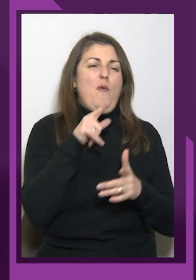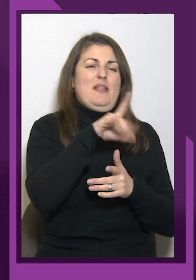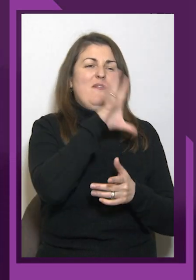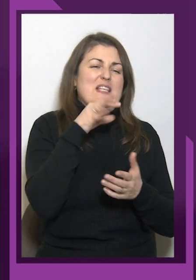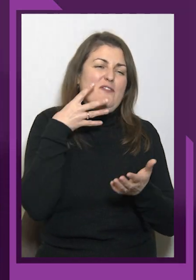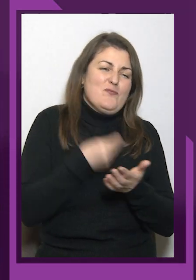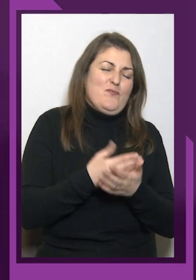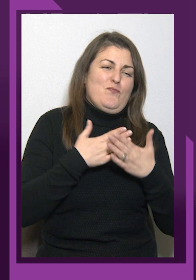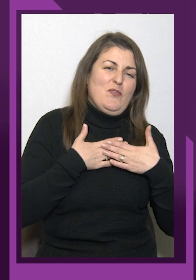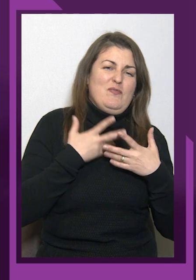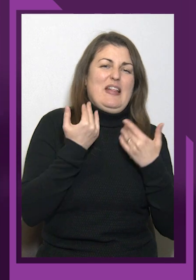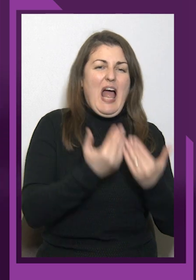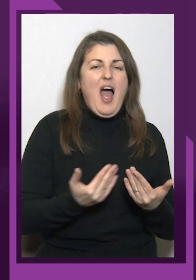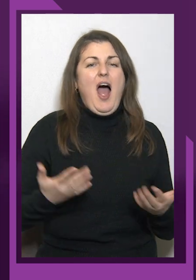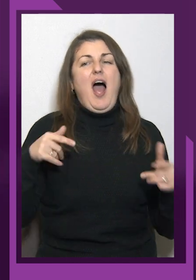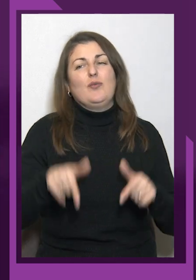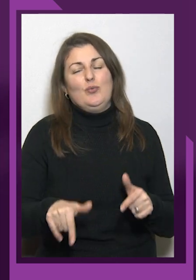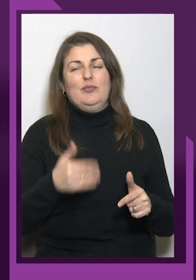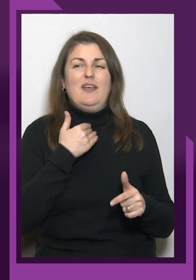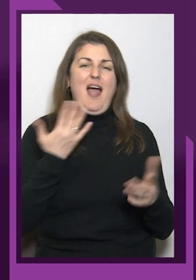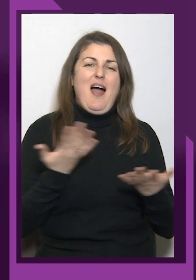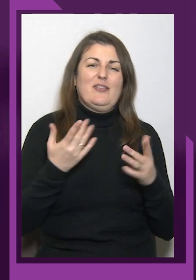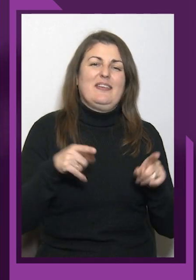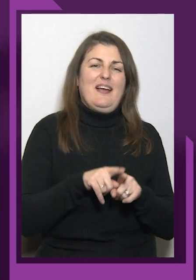ну, як говориться, ти в гостях, скажімо так.